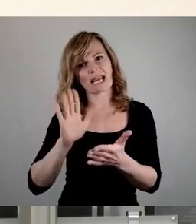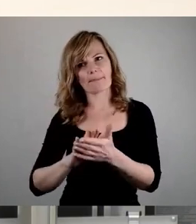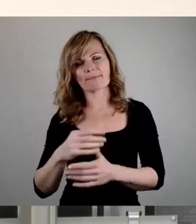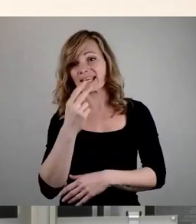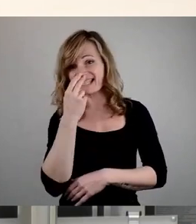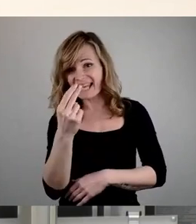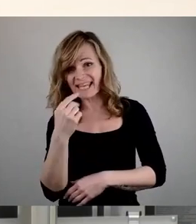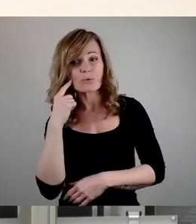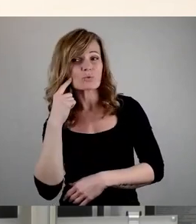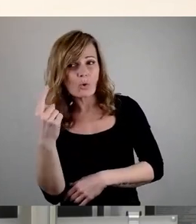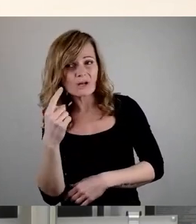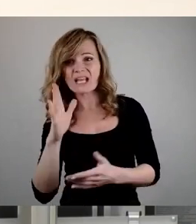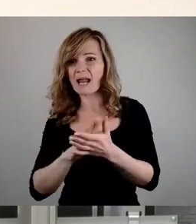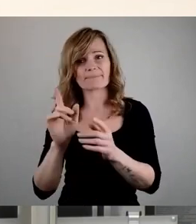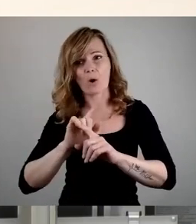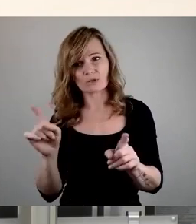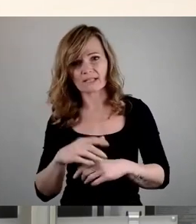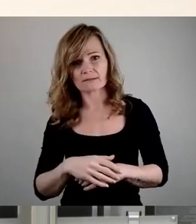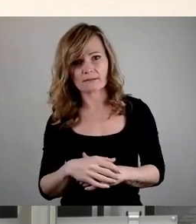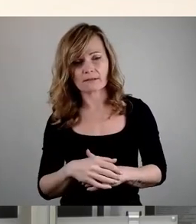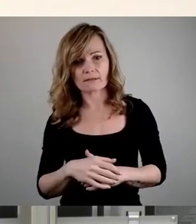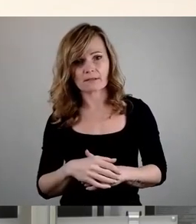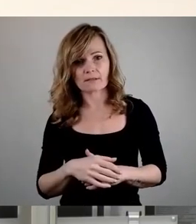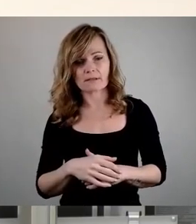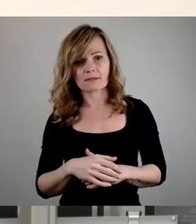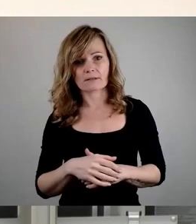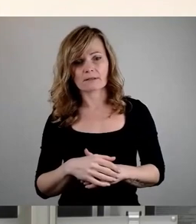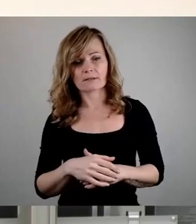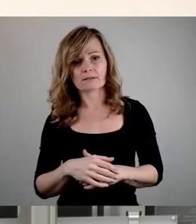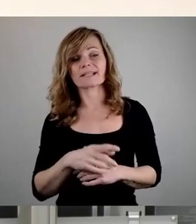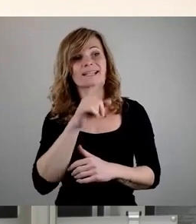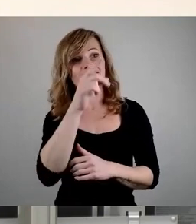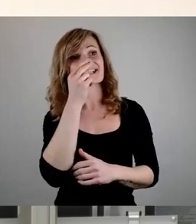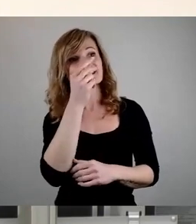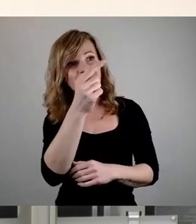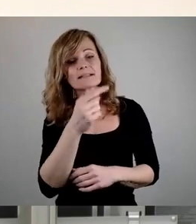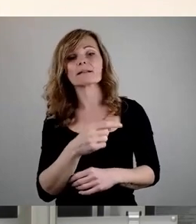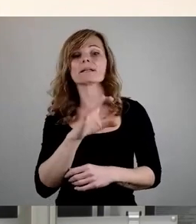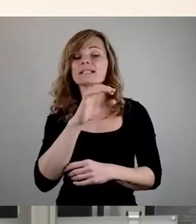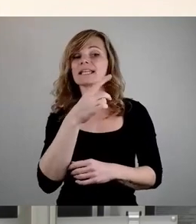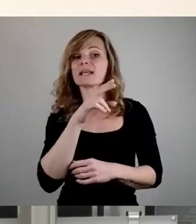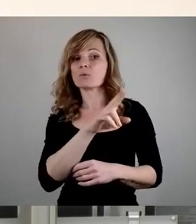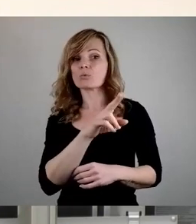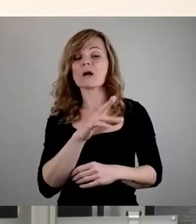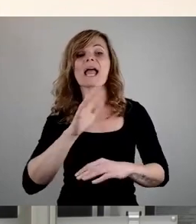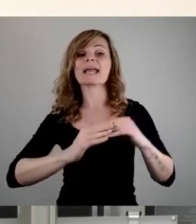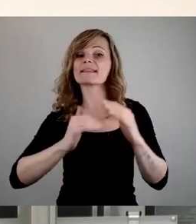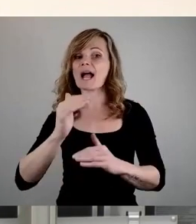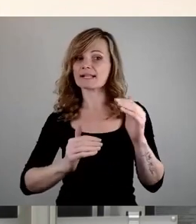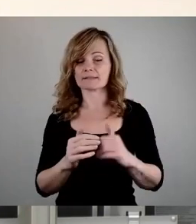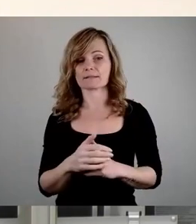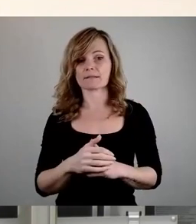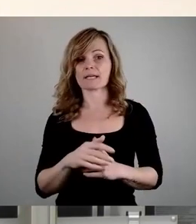scheinbar auch nicht. Also zu sehen war ganz eindeutig, die CDU hat sich enthalten. Wir haben nicht gegen den